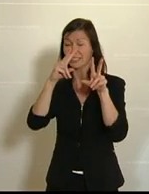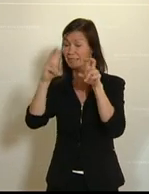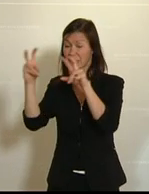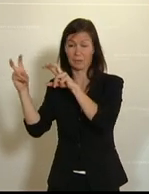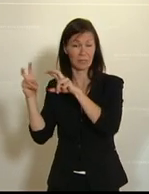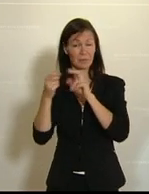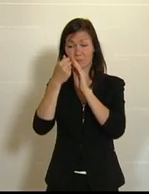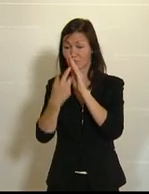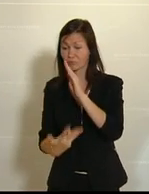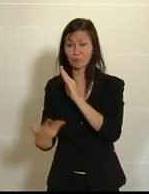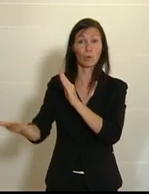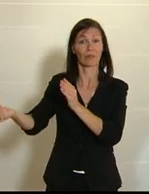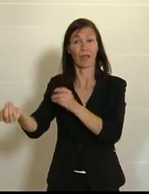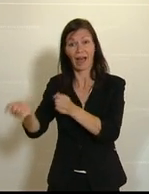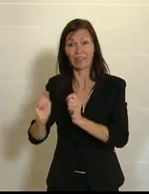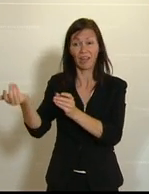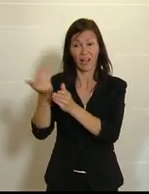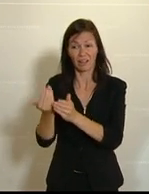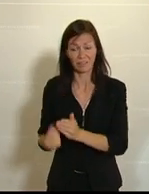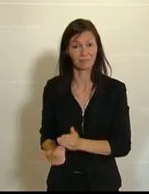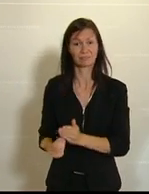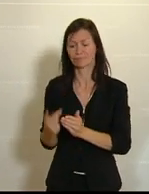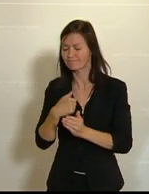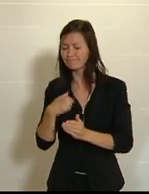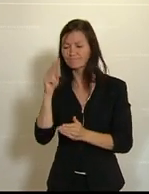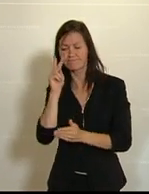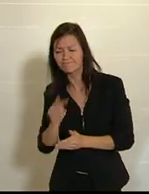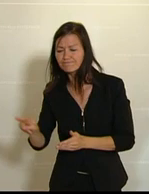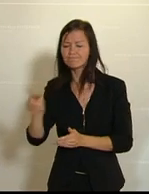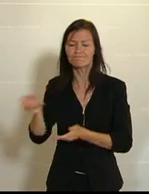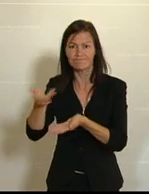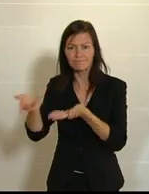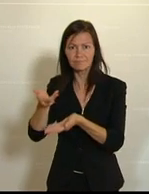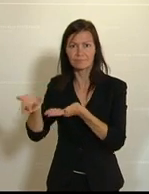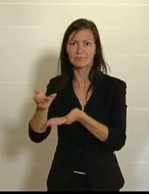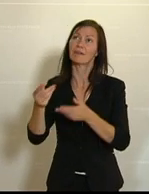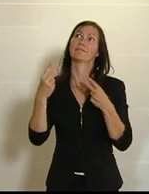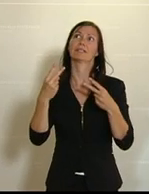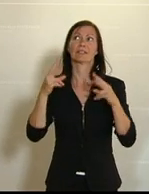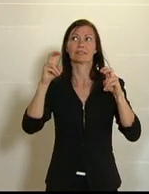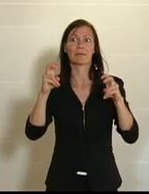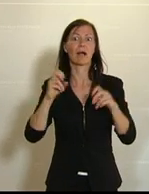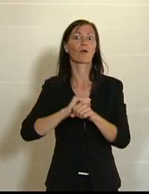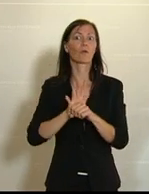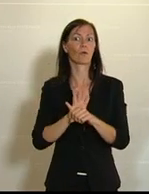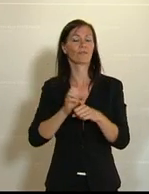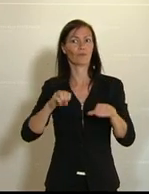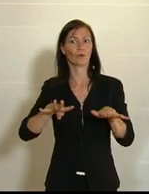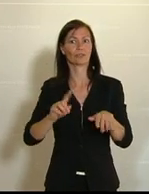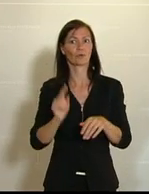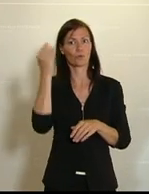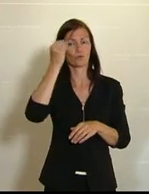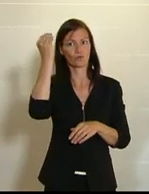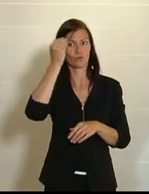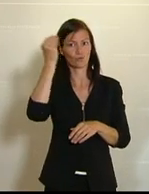Anträgen befasst und ein ganz wesentliches Thema war eine Ergänzung der Covid-19-Hochschulgesetze, nämlich betreffende §